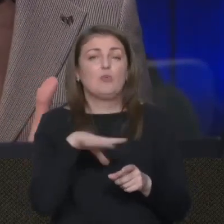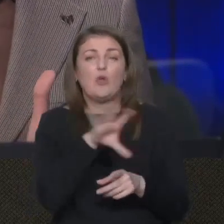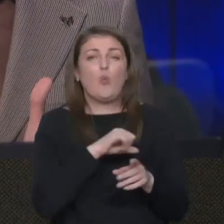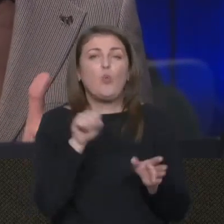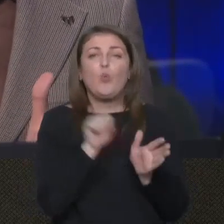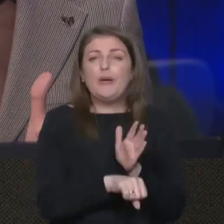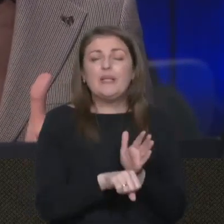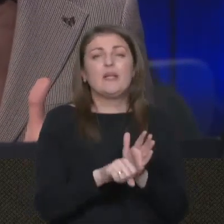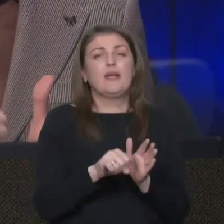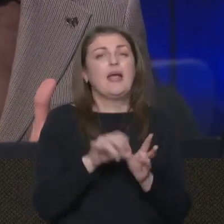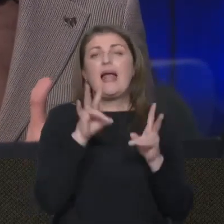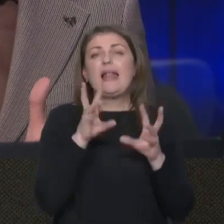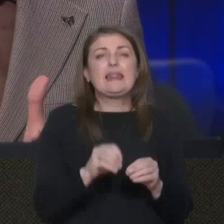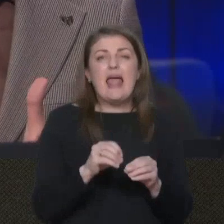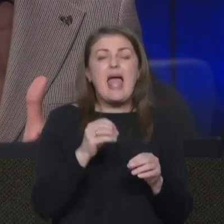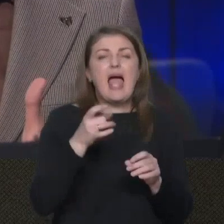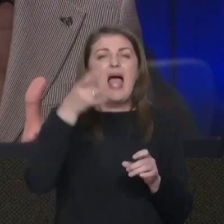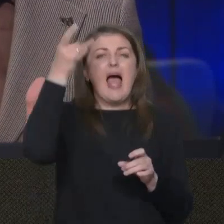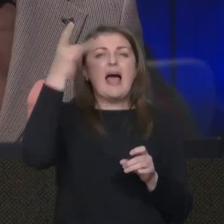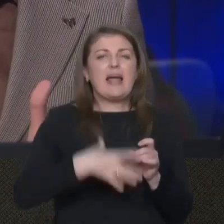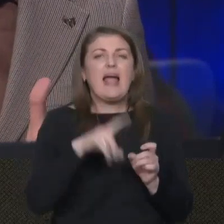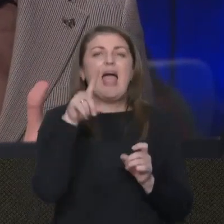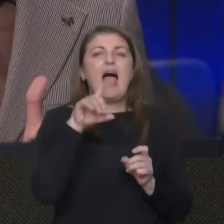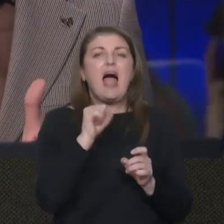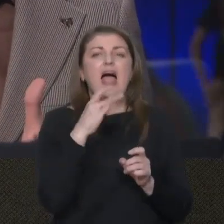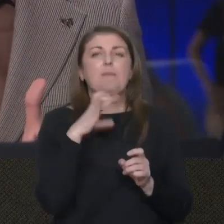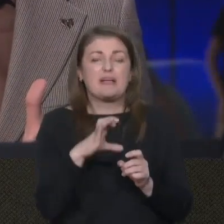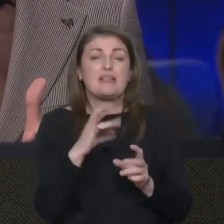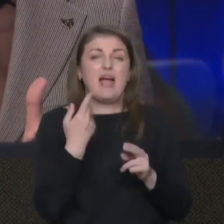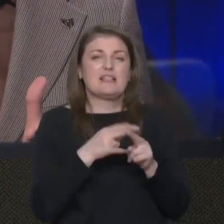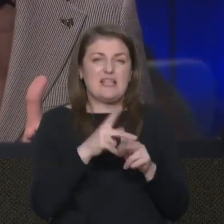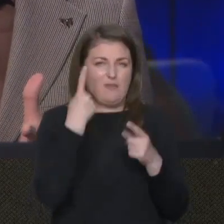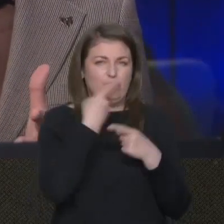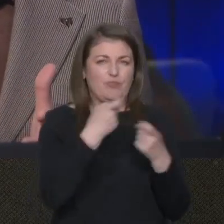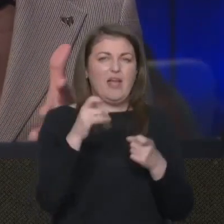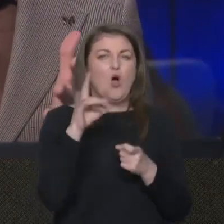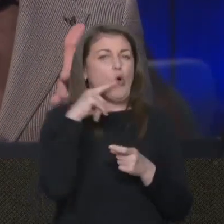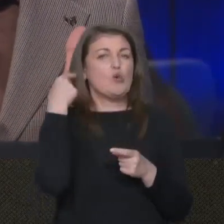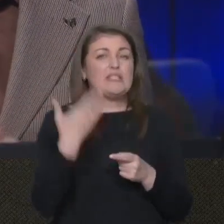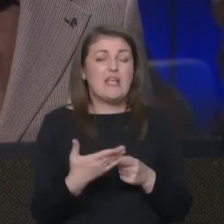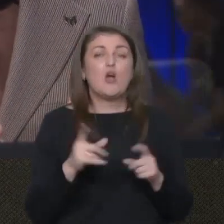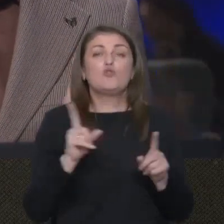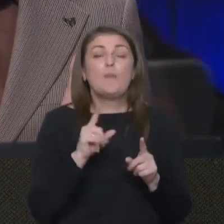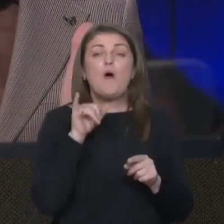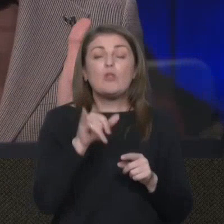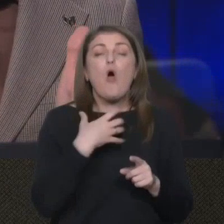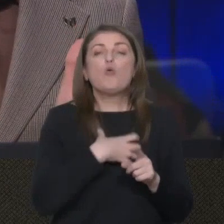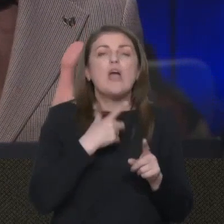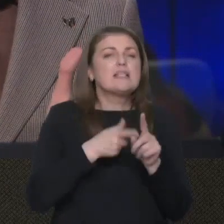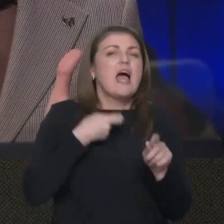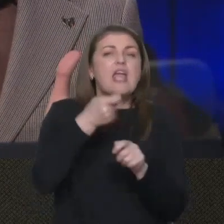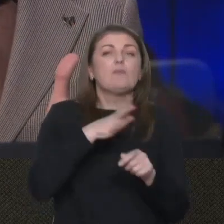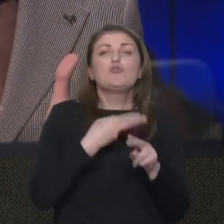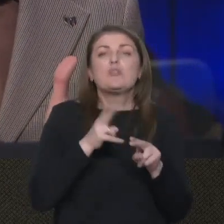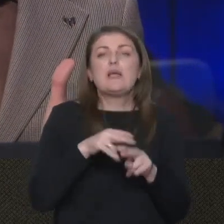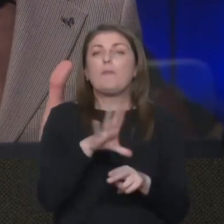не ракетою «Хаймарс», як про це заявляла Росія, Тобто, що в них ключова заява була про те,